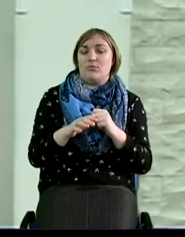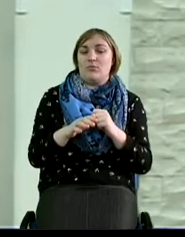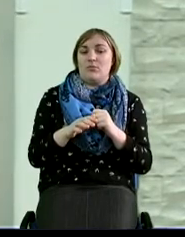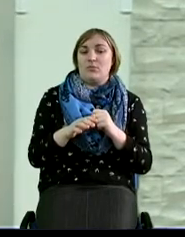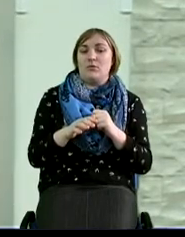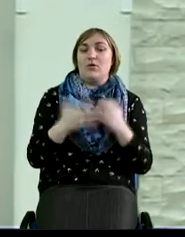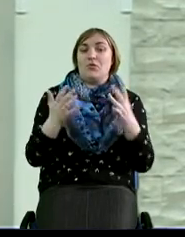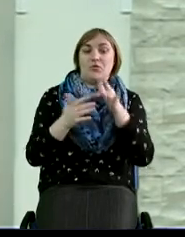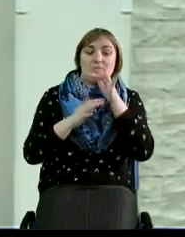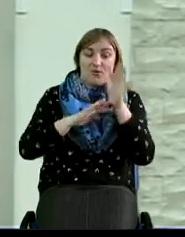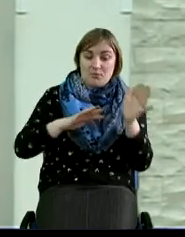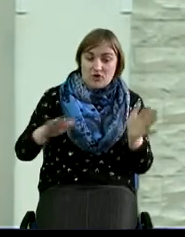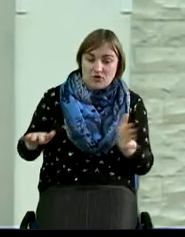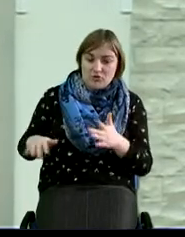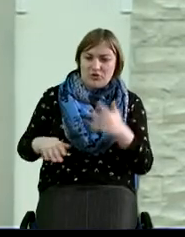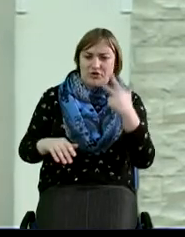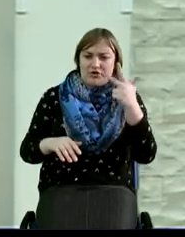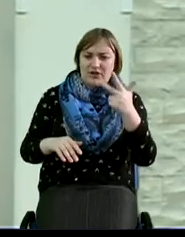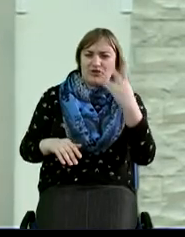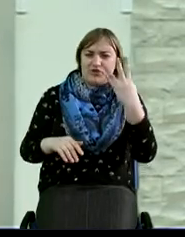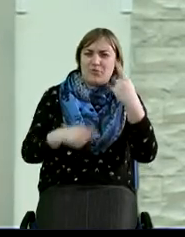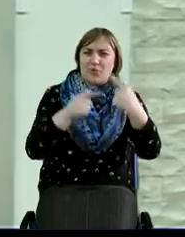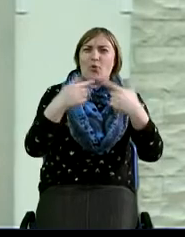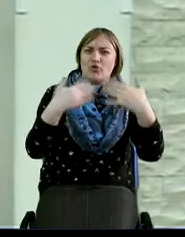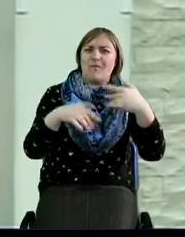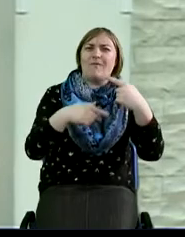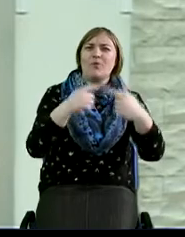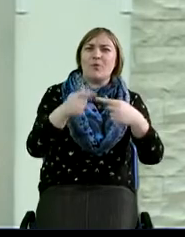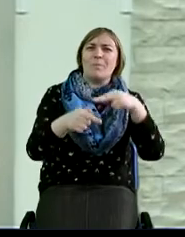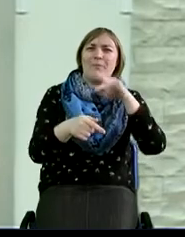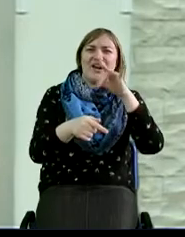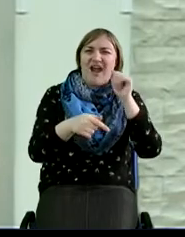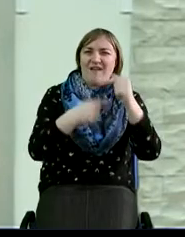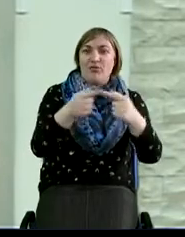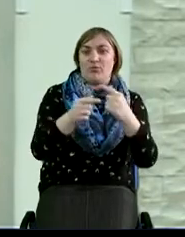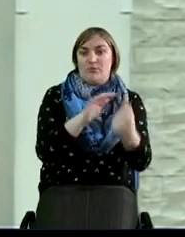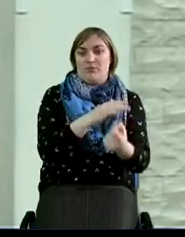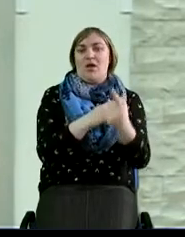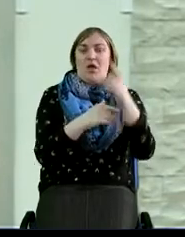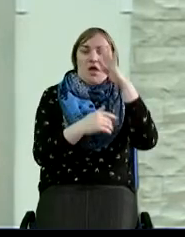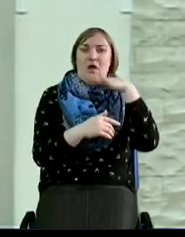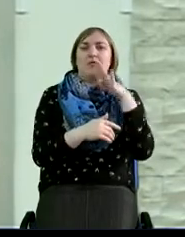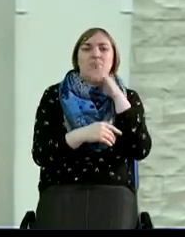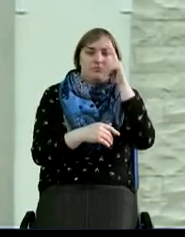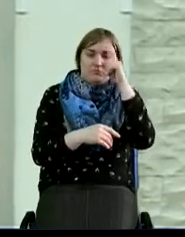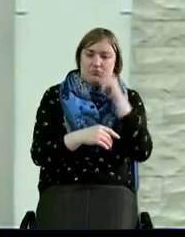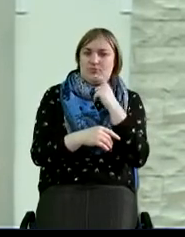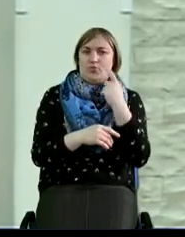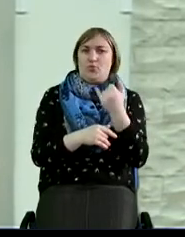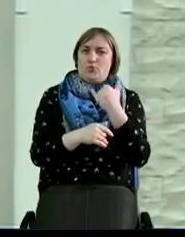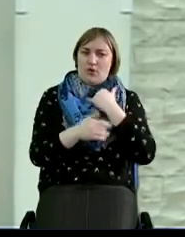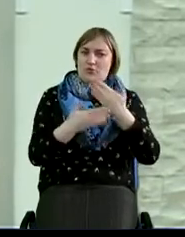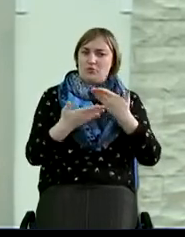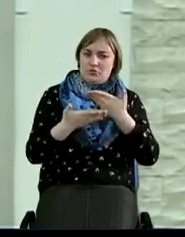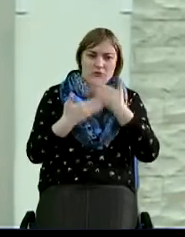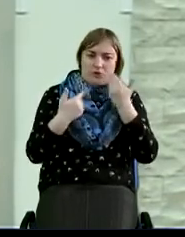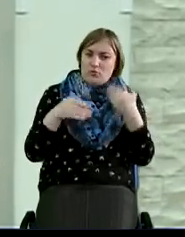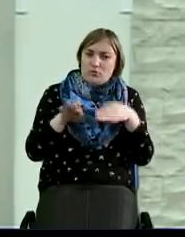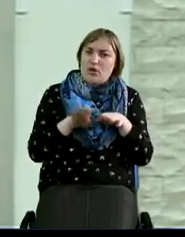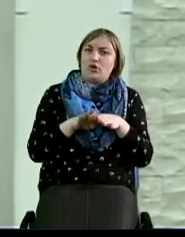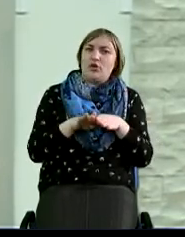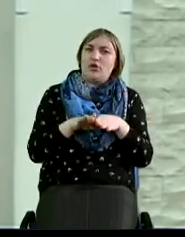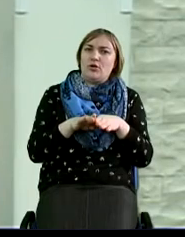вещи начинают проявляться в третьем, четвертом поколении. И родители иногда не понимают и говорят, ну у нас же таких никого не было,